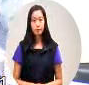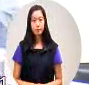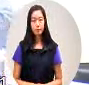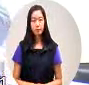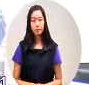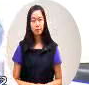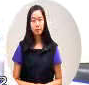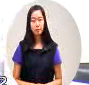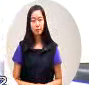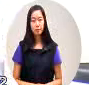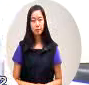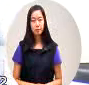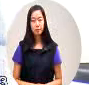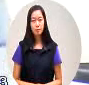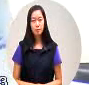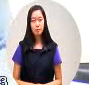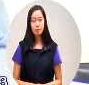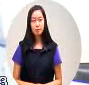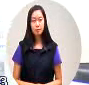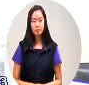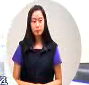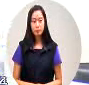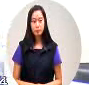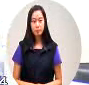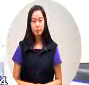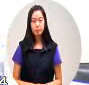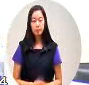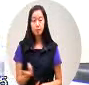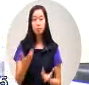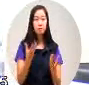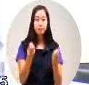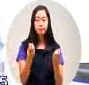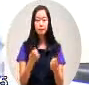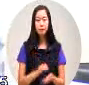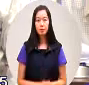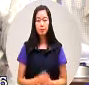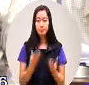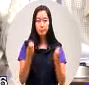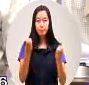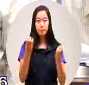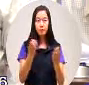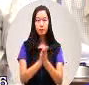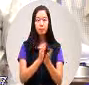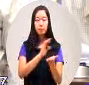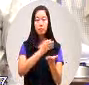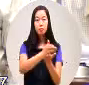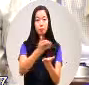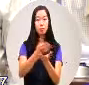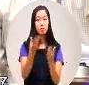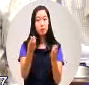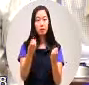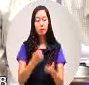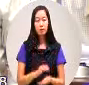局长答复在年纪的部分是没有没有排付条款